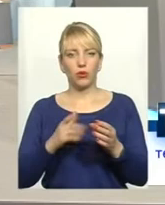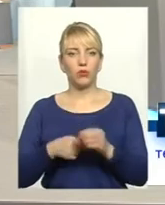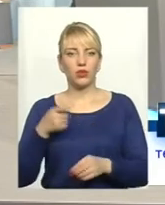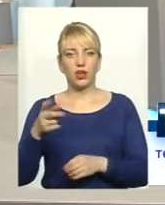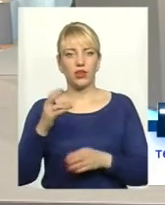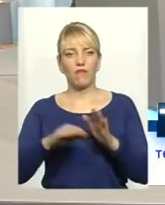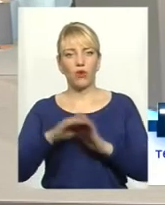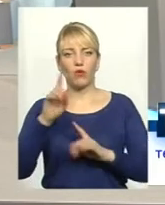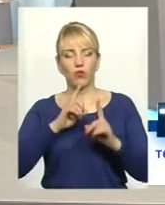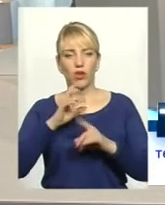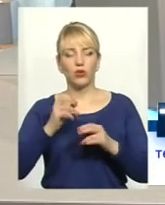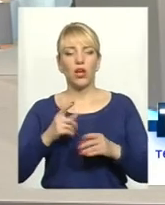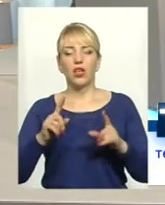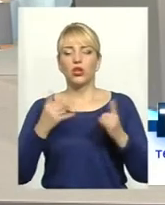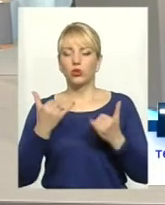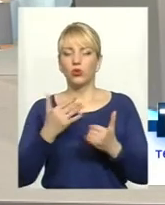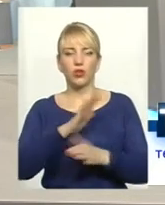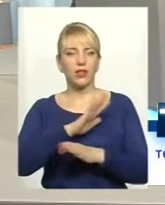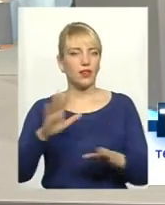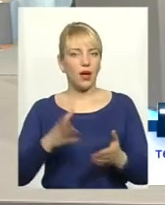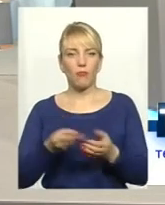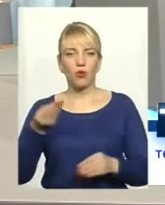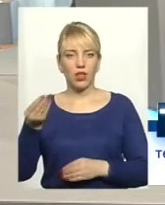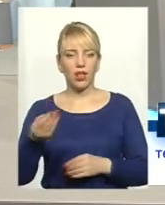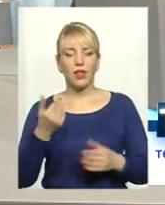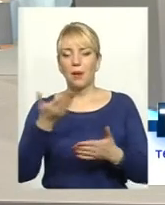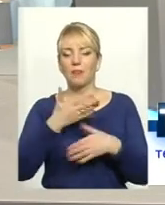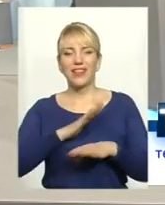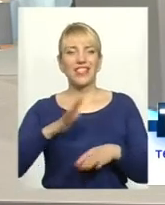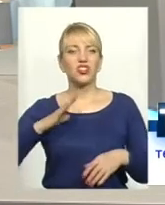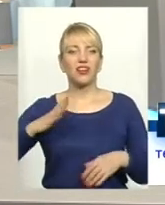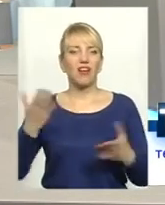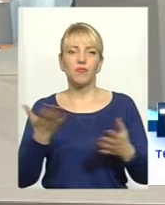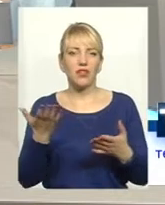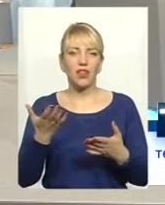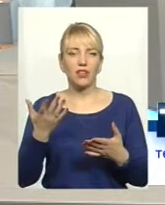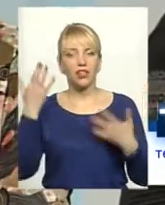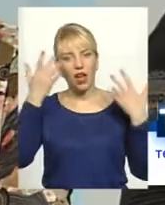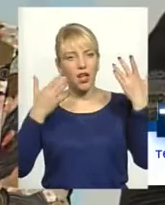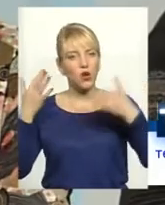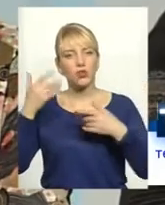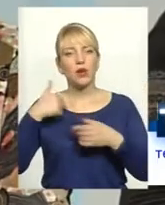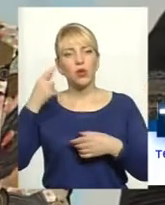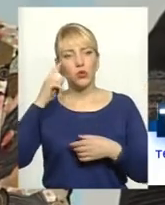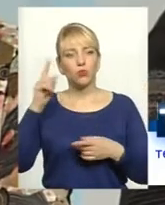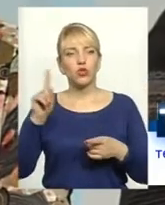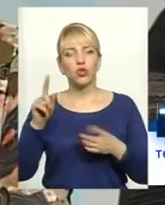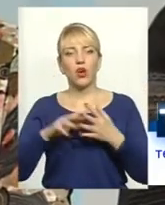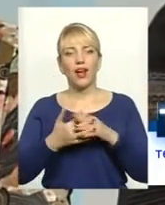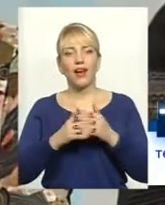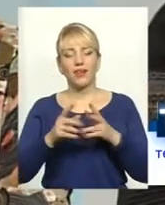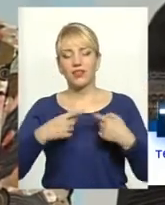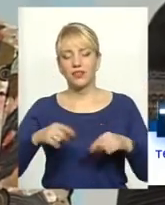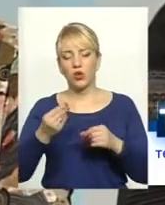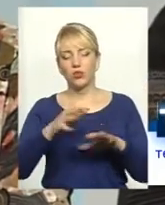Раду на розгляд, але його не подали. Але ми не чекаємо там ніяких ілюзій, ми думаємо, що за аграрну сектору гроші просто заберуть. Ми вже не говоримо